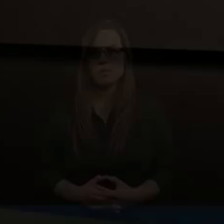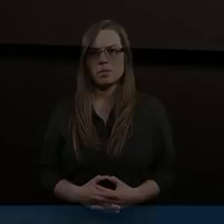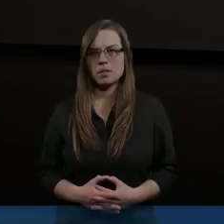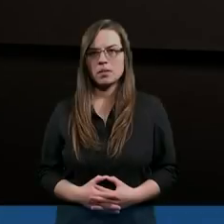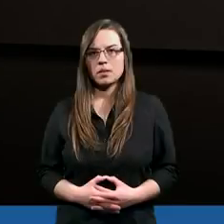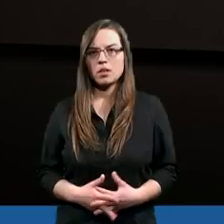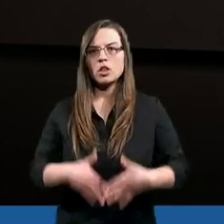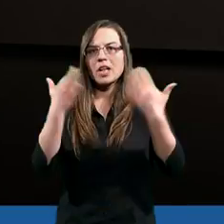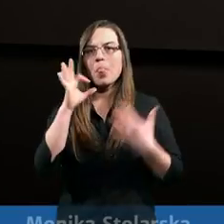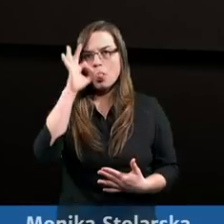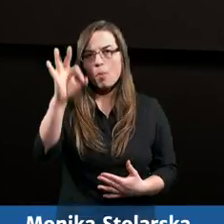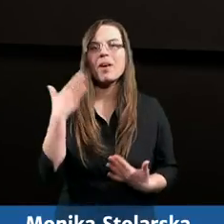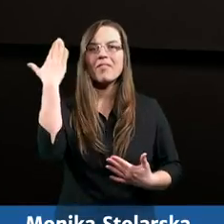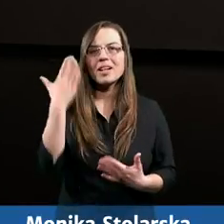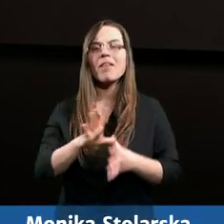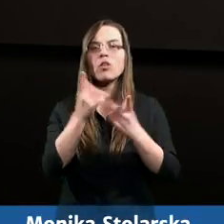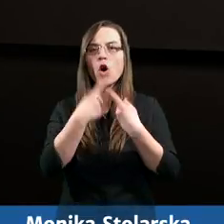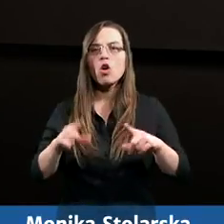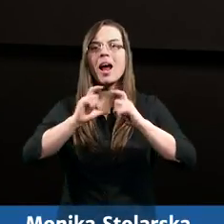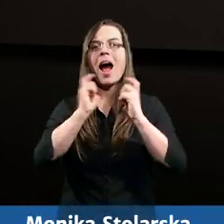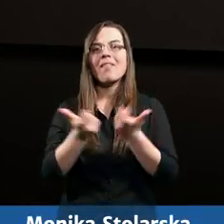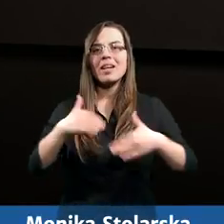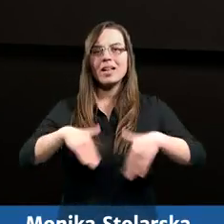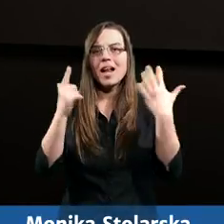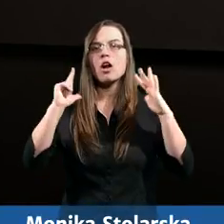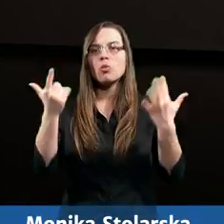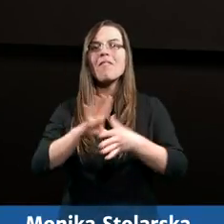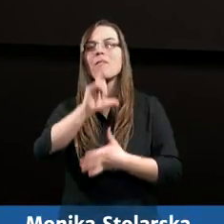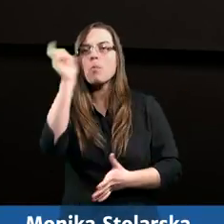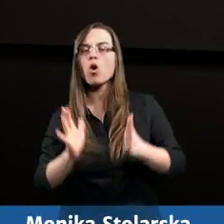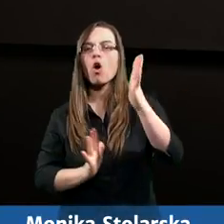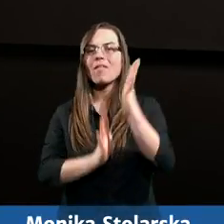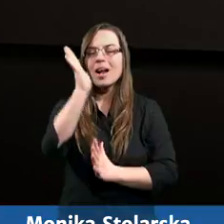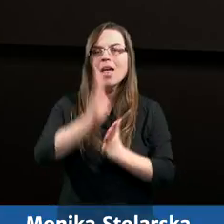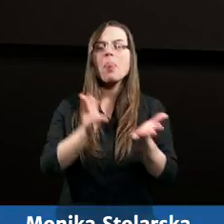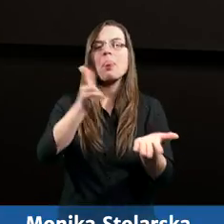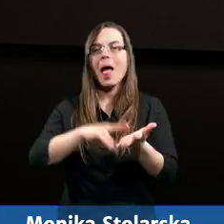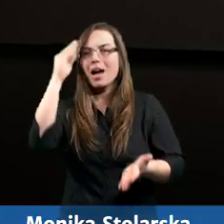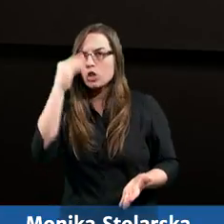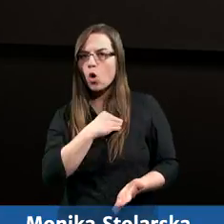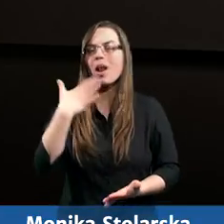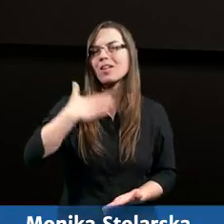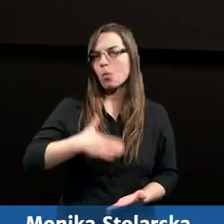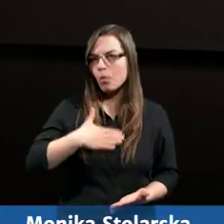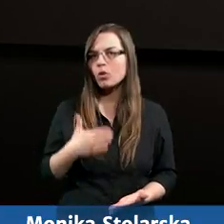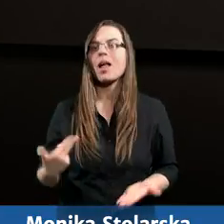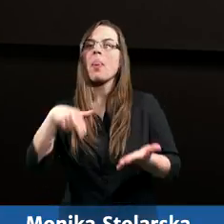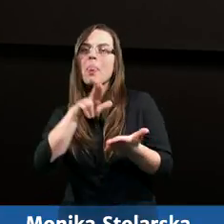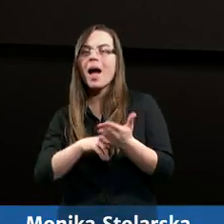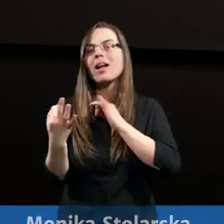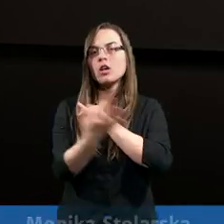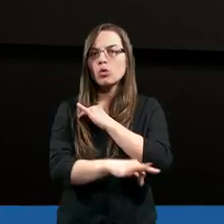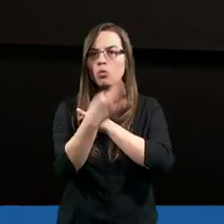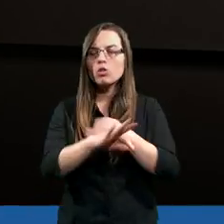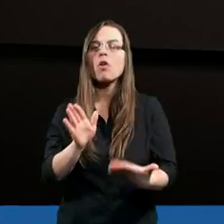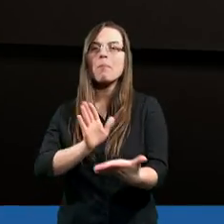Dzień dobry, witam w Kościele Adwentystów Dnia Siódmego w Podkowie Leśnej na Szkole Sobotniej na studium